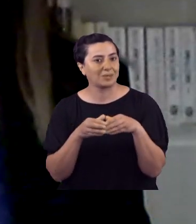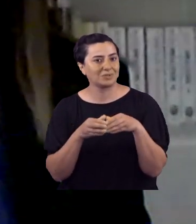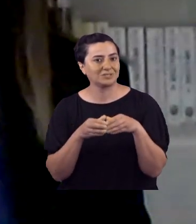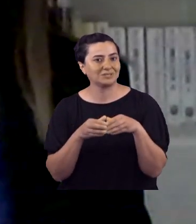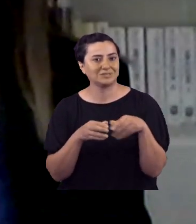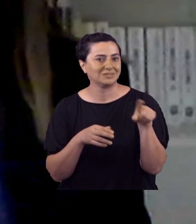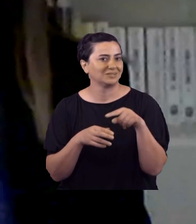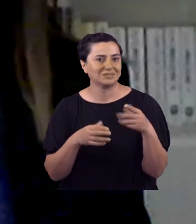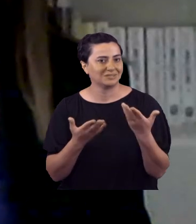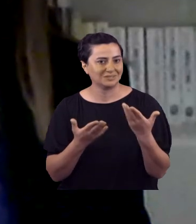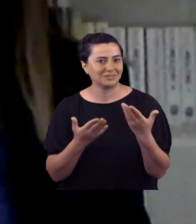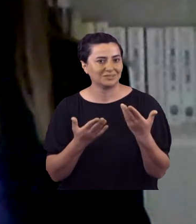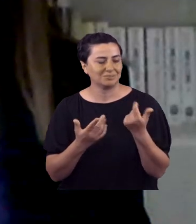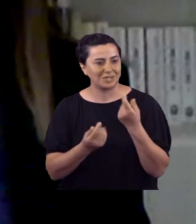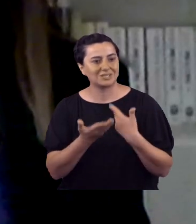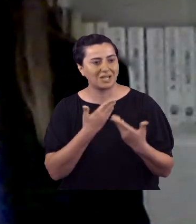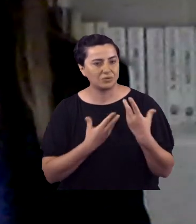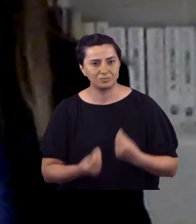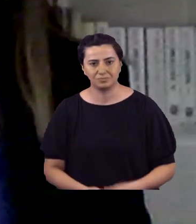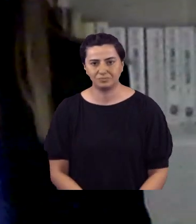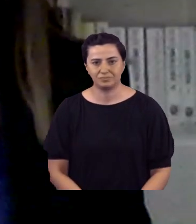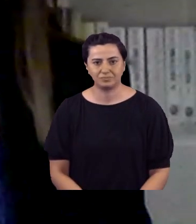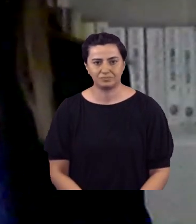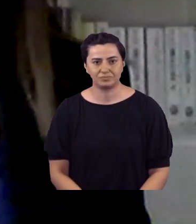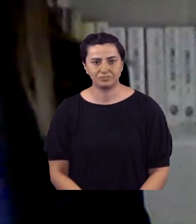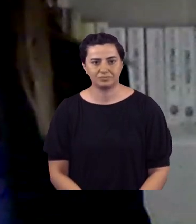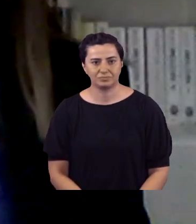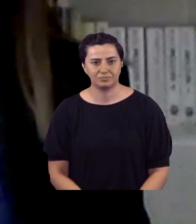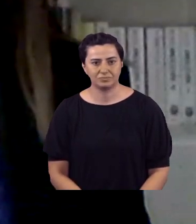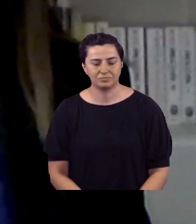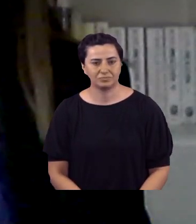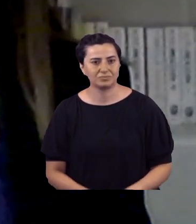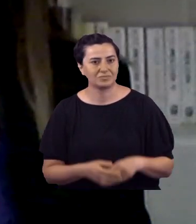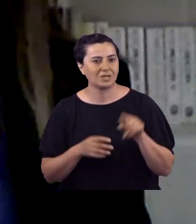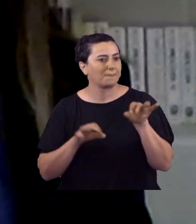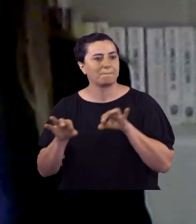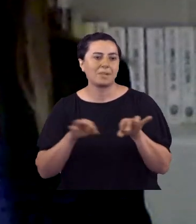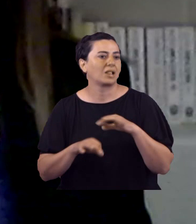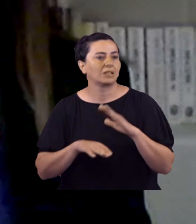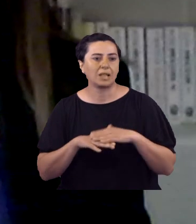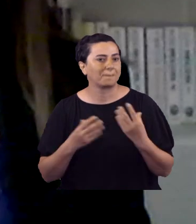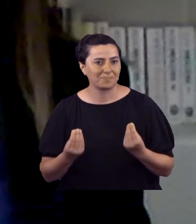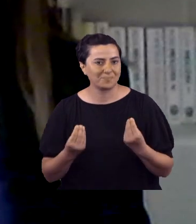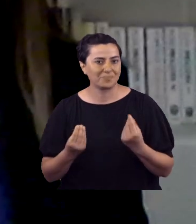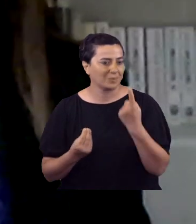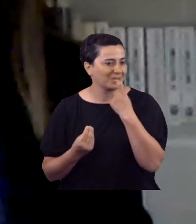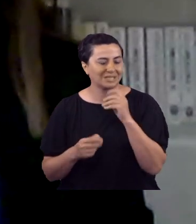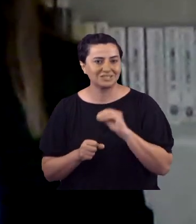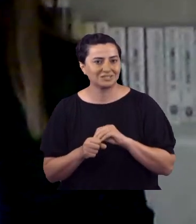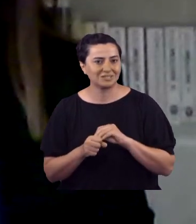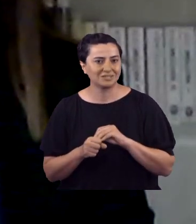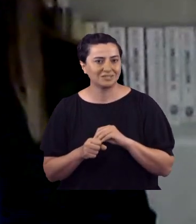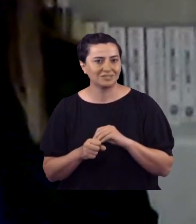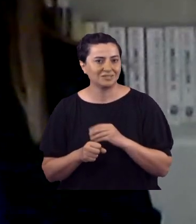Ekibinizdekilerin hikayelerinden biraz bahsedebilir misiniz? Ve birazcık stratejinizi nasıl belirlediniz? Ve bir yıl içinde